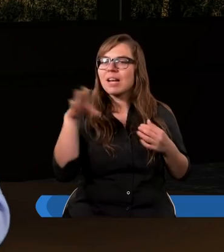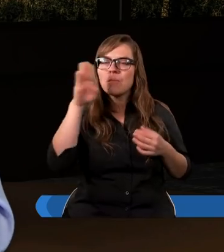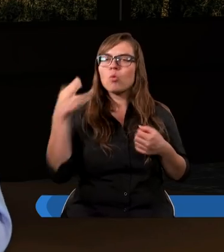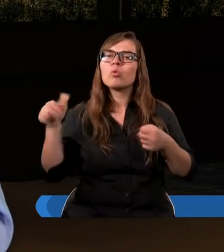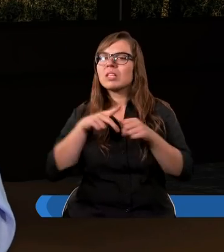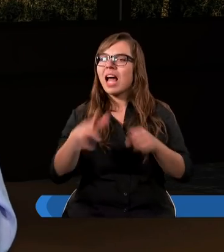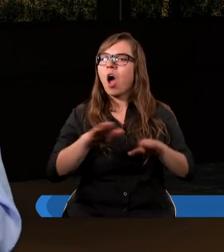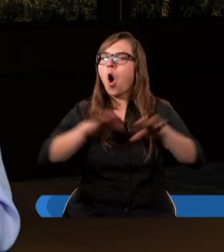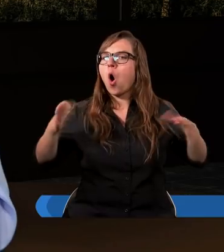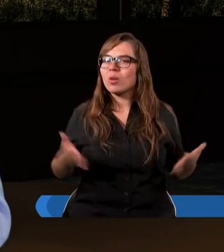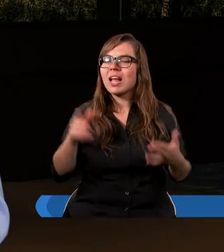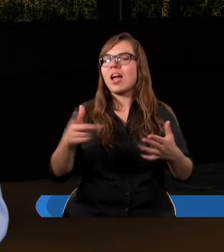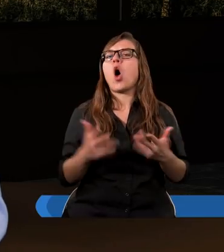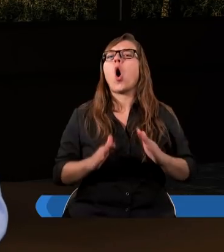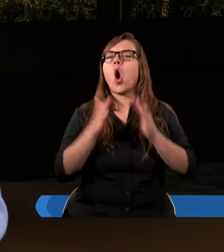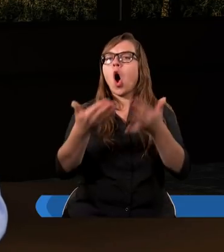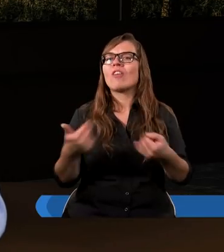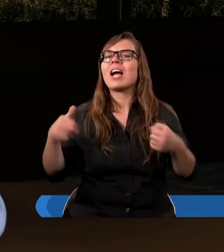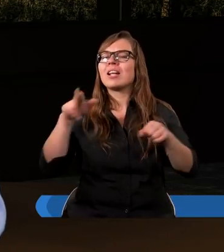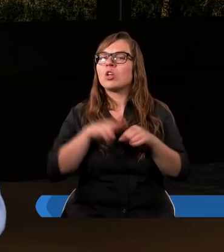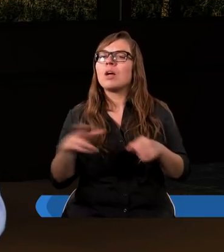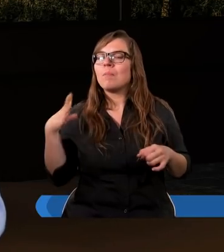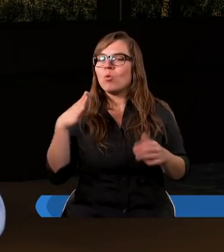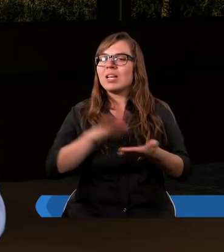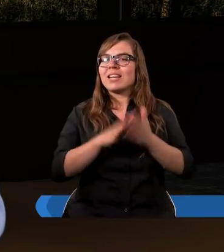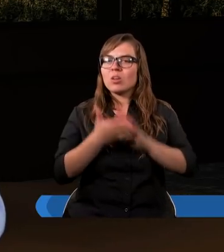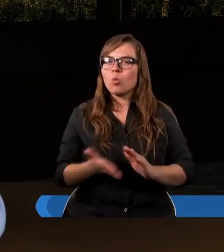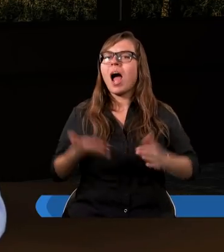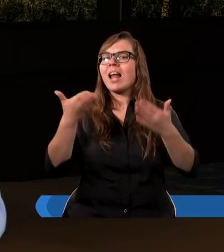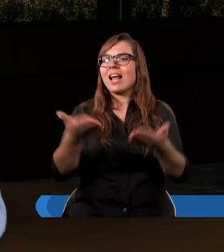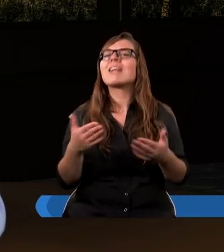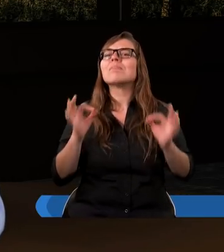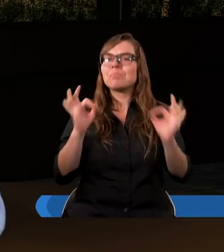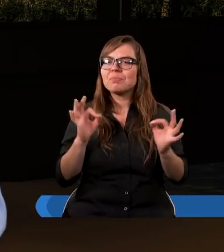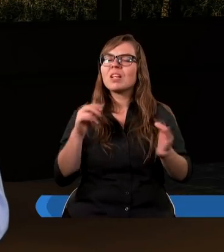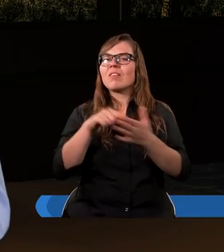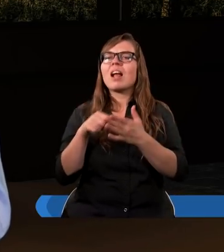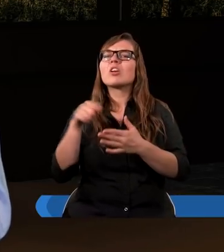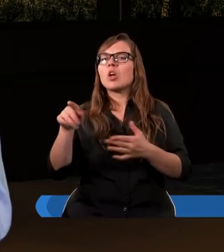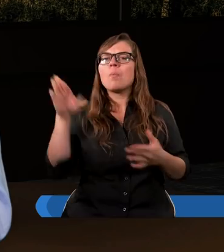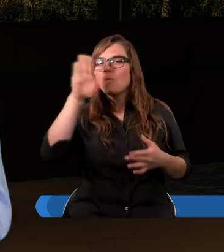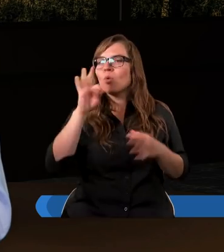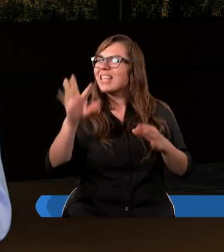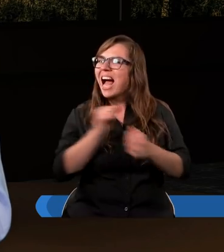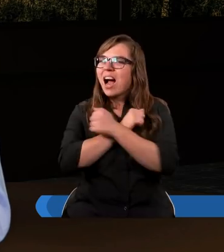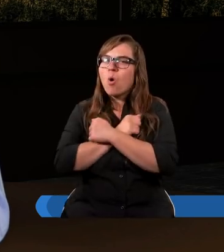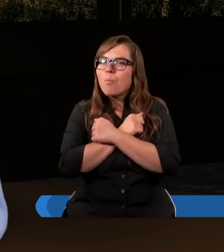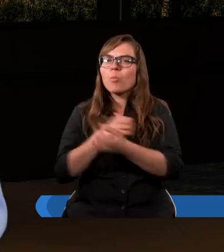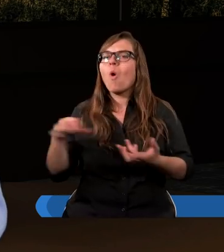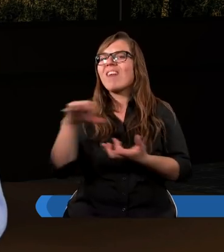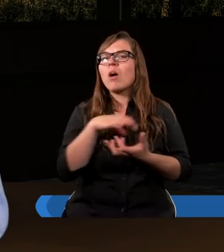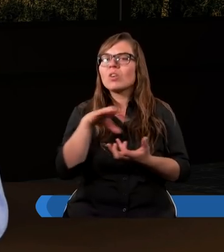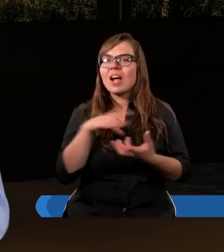te ołtarze i te ofiary, które tam były składane, wskazywały, że ten Bóg tak umiłował świat,